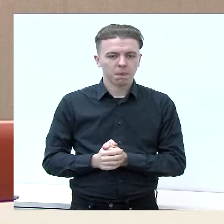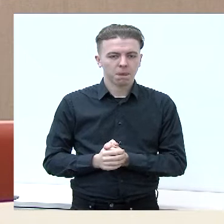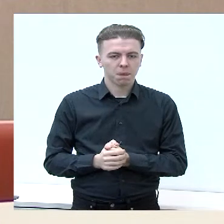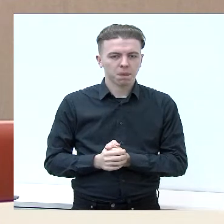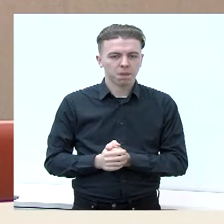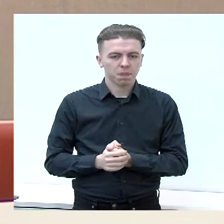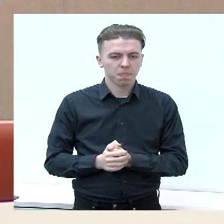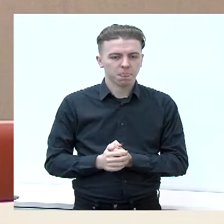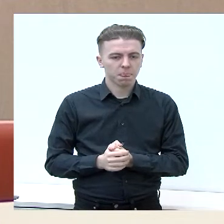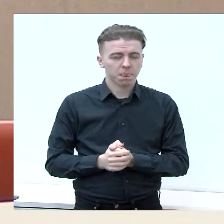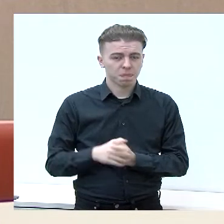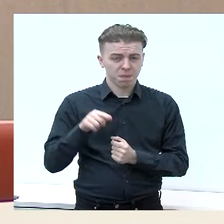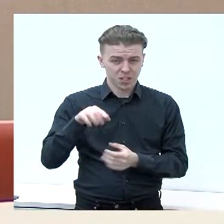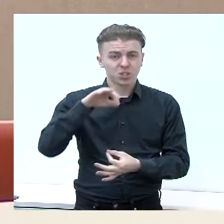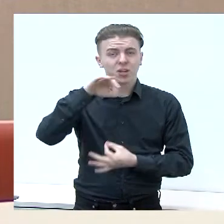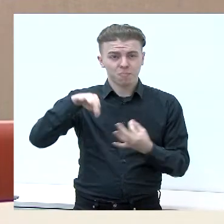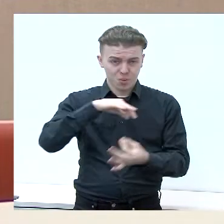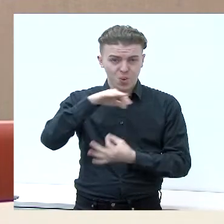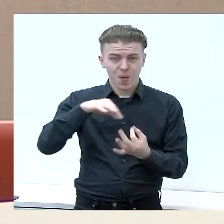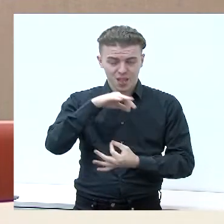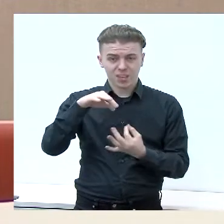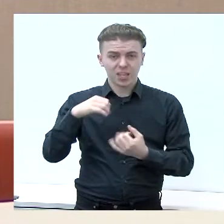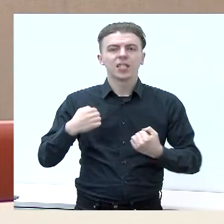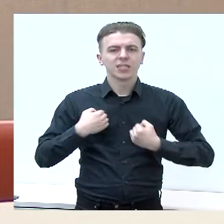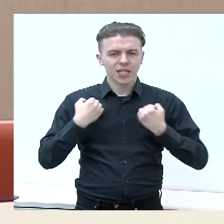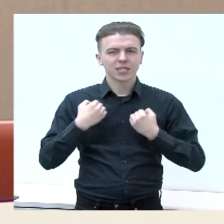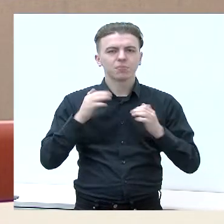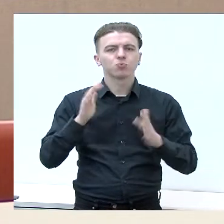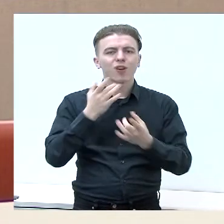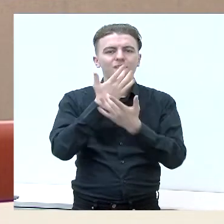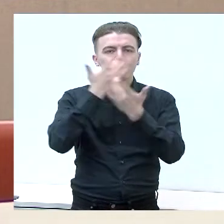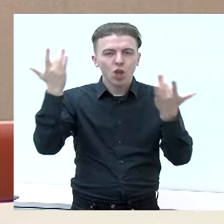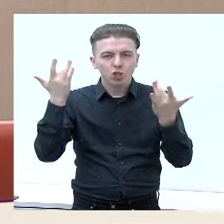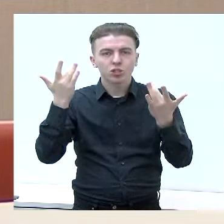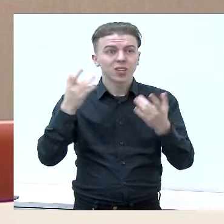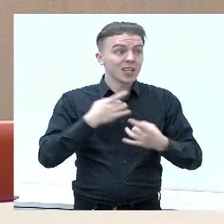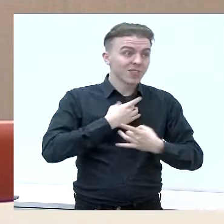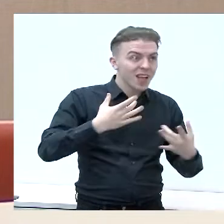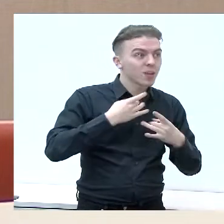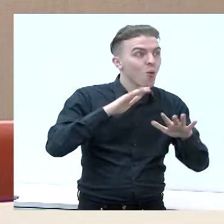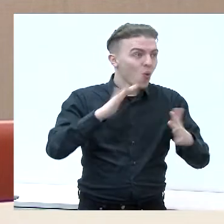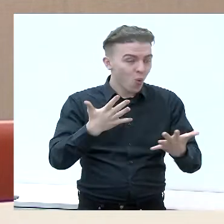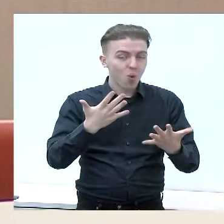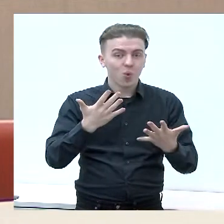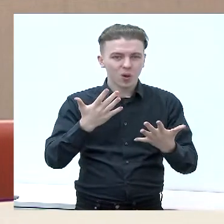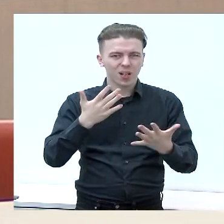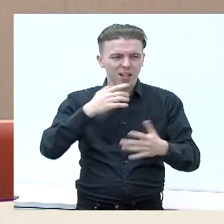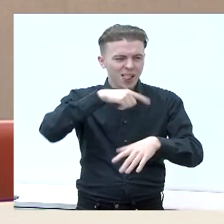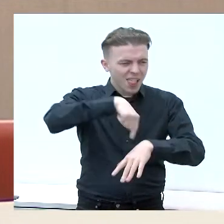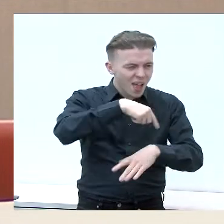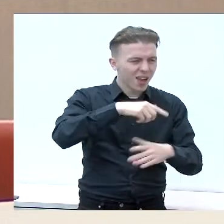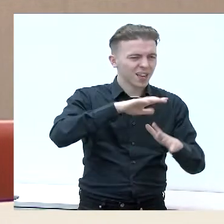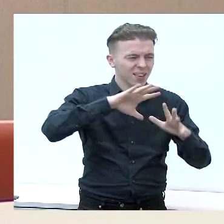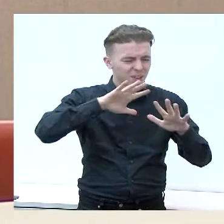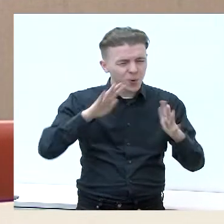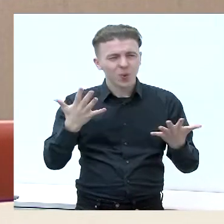Vienu iš šį projektą, stengsimės viešinti kiekvienų renginių, kaip sako, laiką viską. Ir